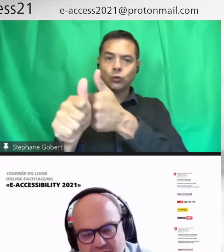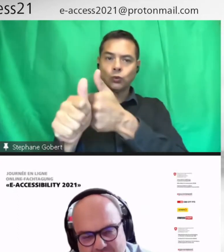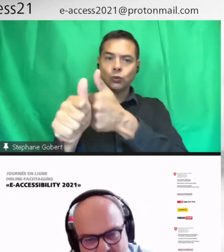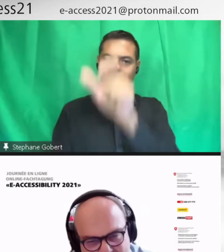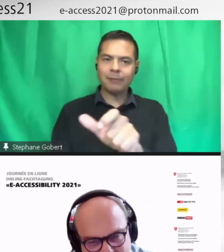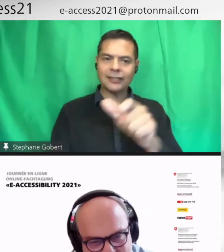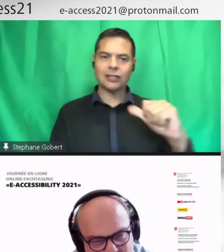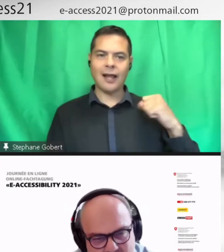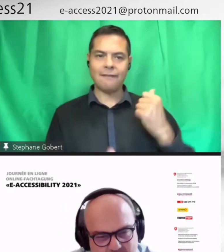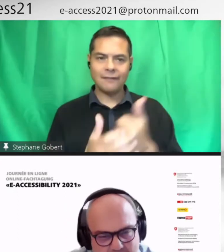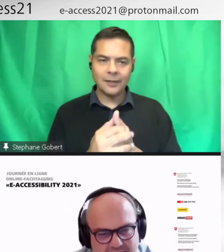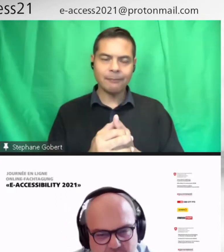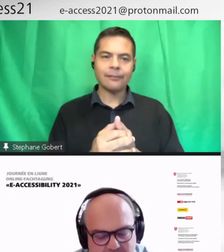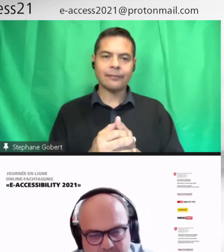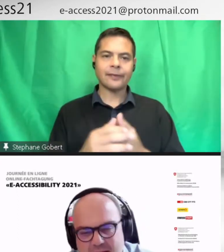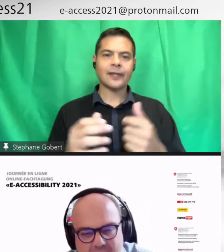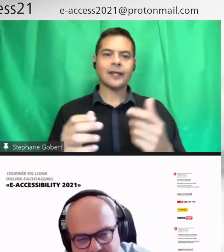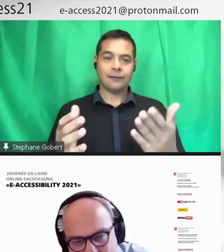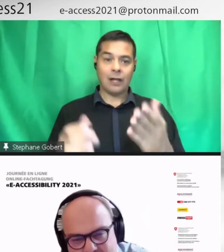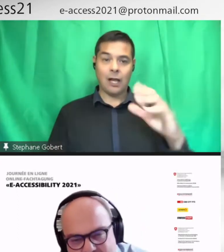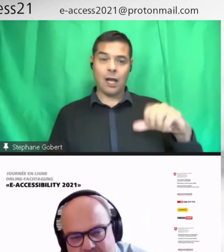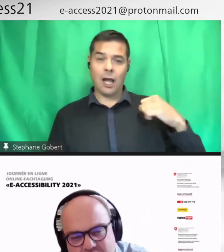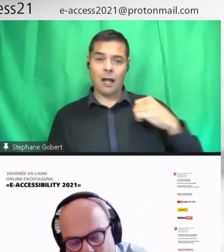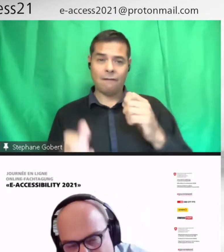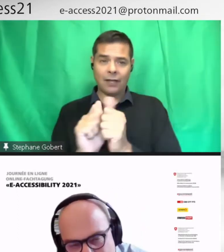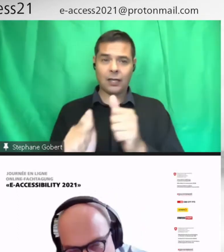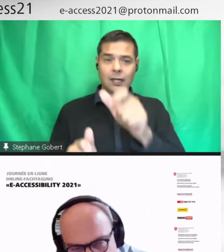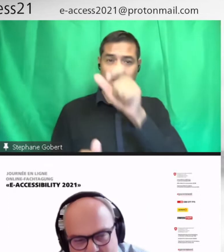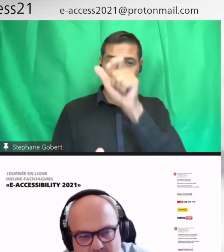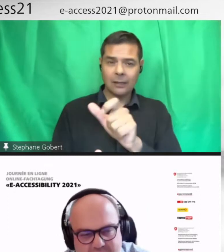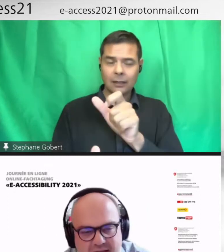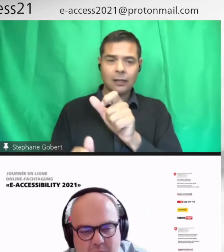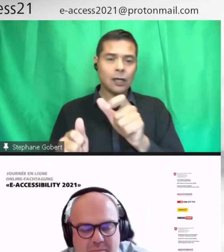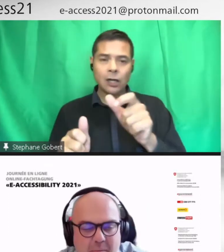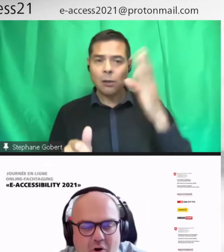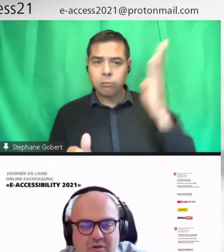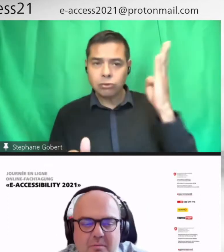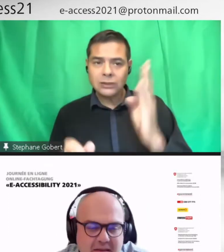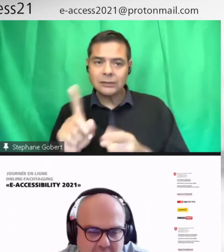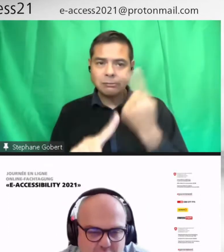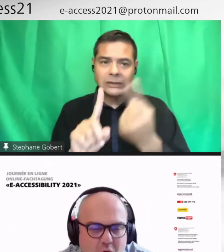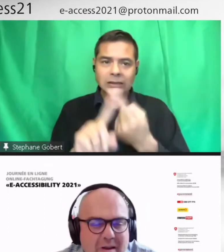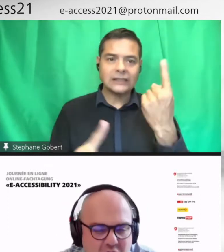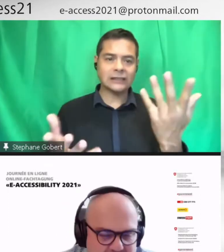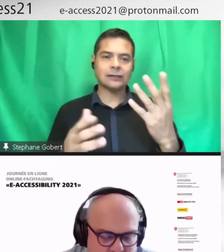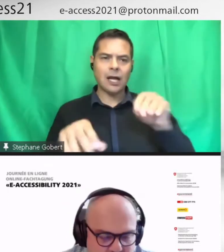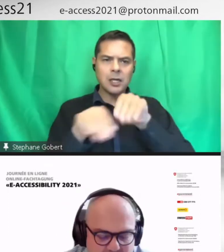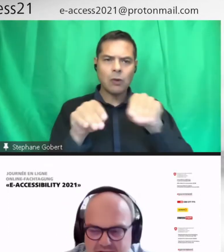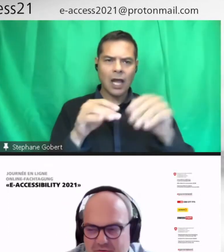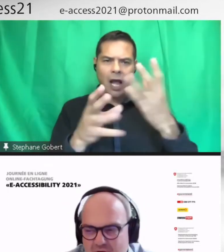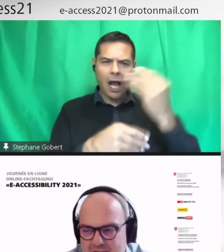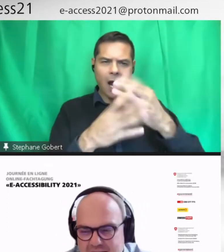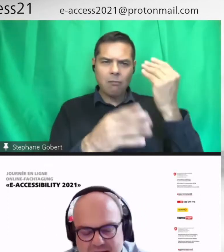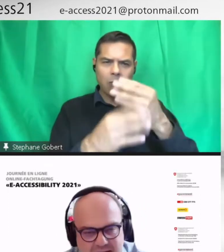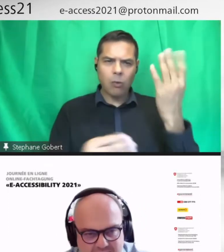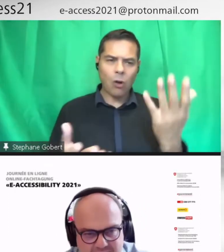encore quand on va parler des élèves qui ont des besoins particuliers. Ça ne veut pas dire qu n a que trois moyens d'apprendre, mais ils sont plutôt mélangés. Donc, on peut